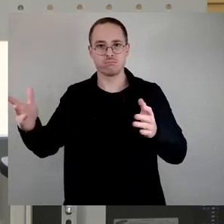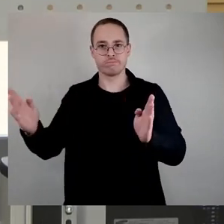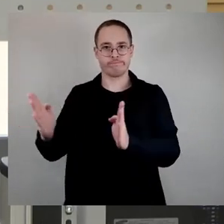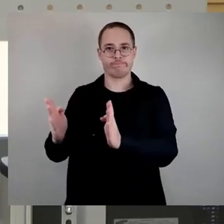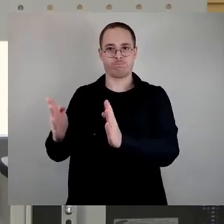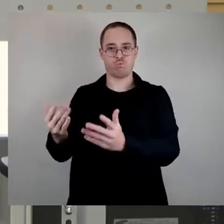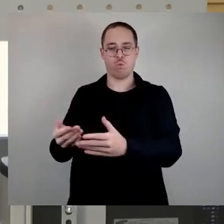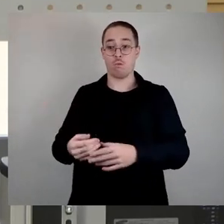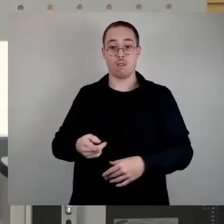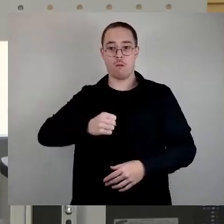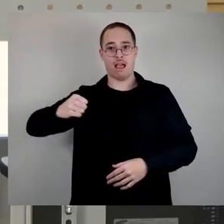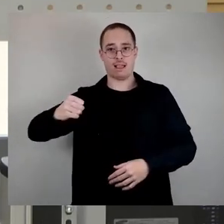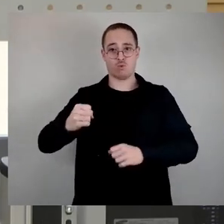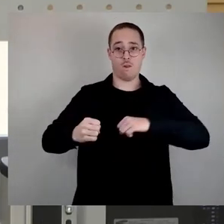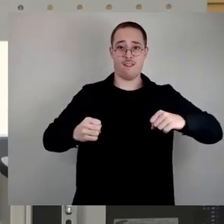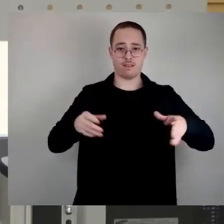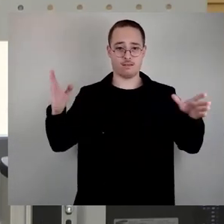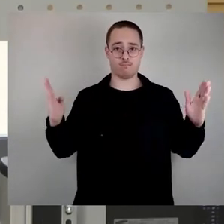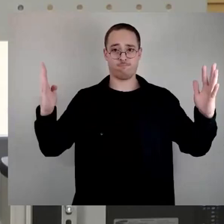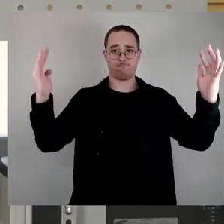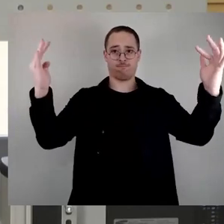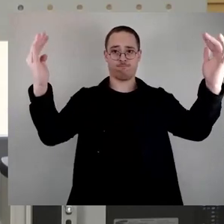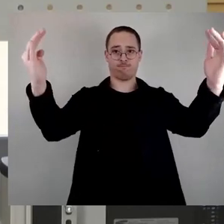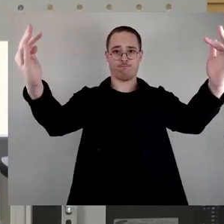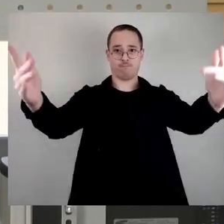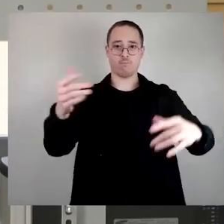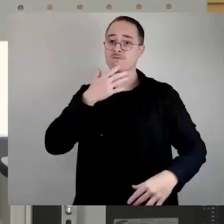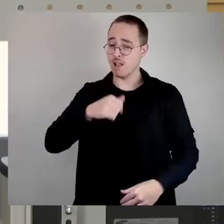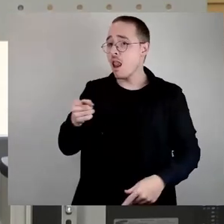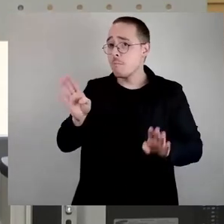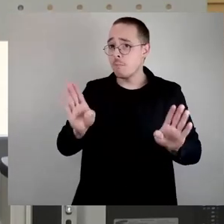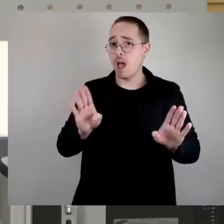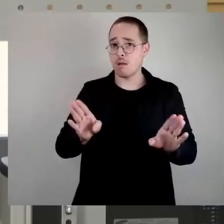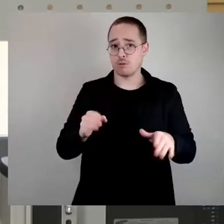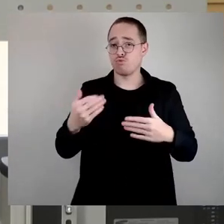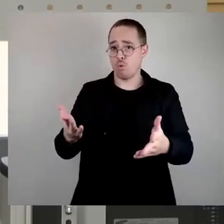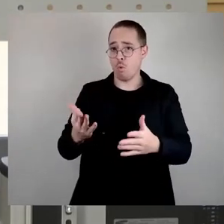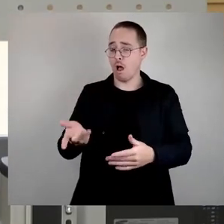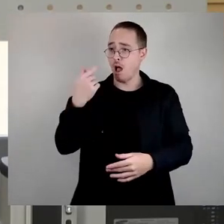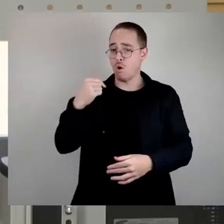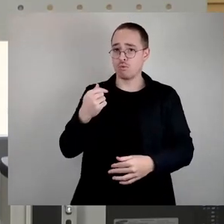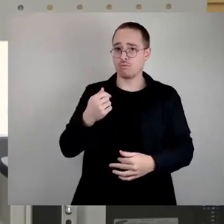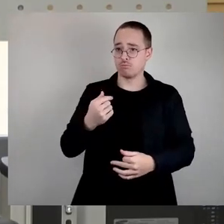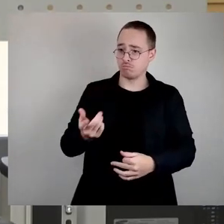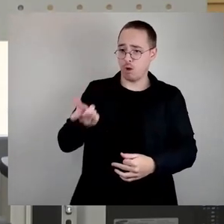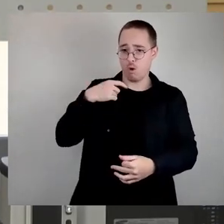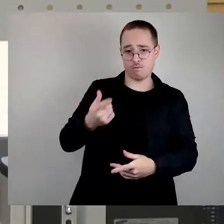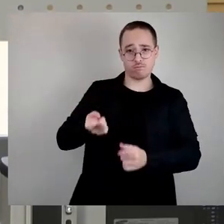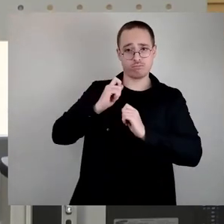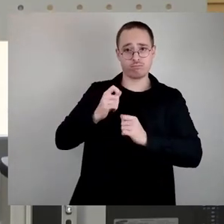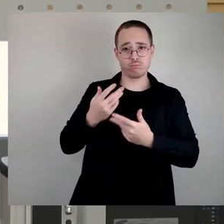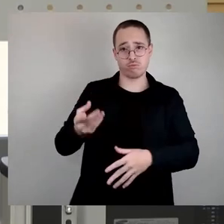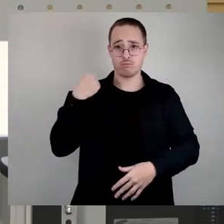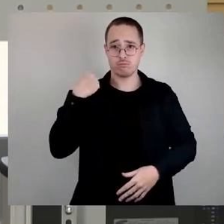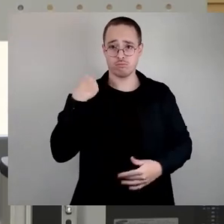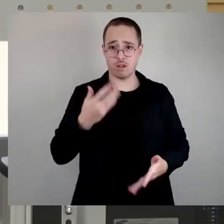wollen. Ich sage mal so, die Anregung als solche, die wurde auch an uns herangetragen. Aber ehrlicherweise mit Blick auf den Straßenraum, den wir